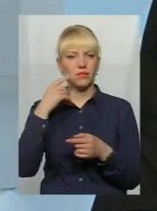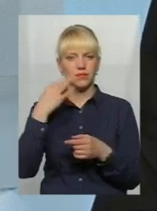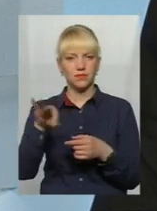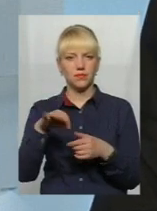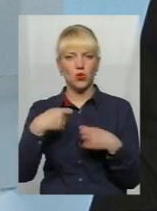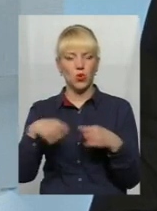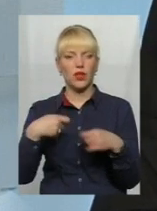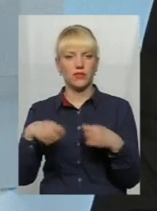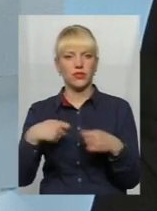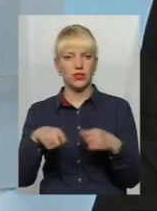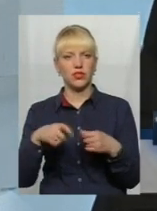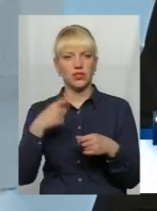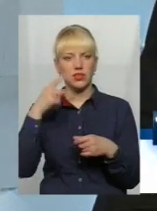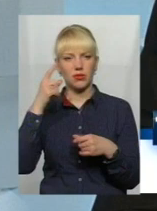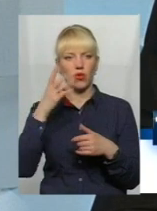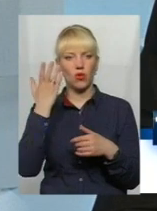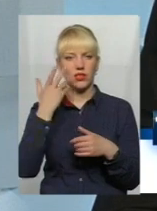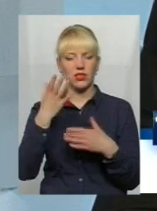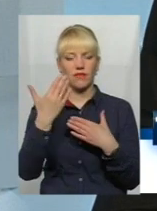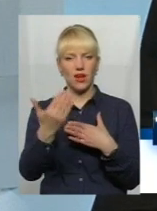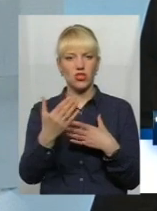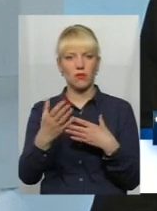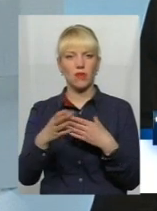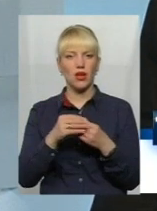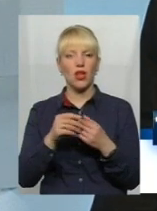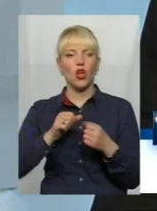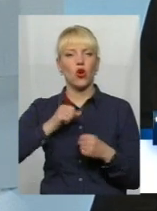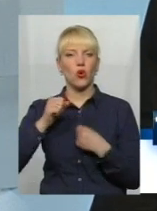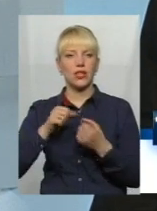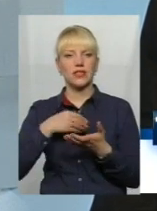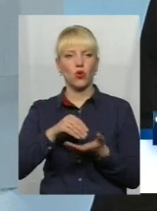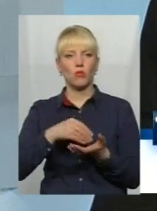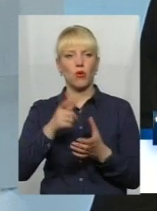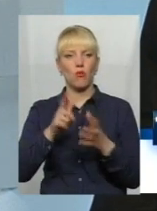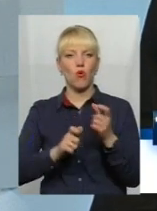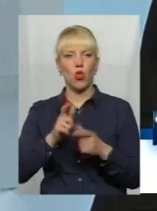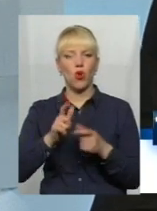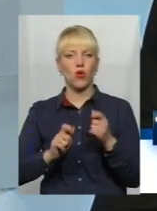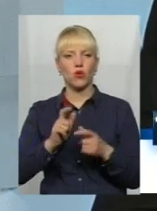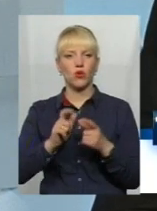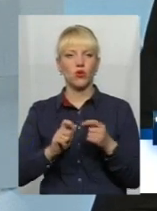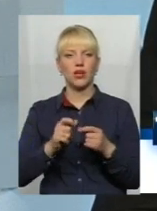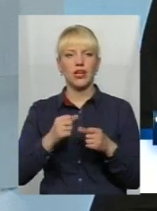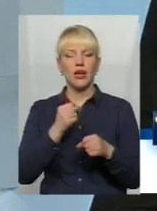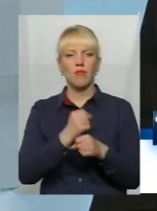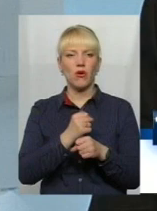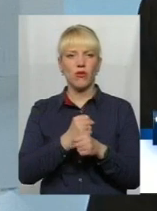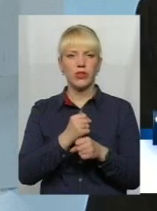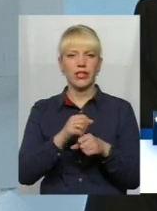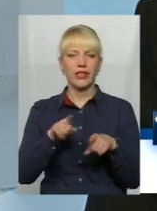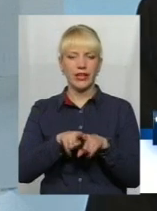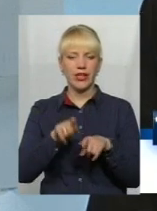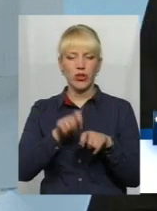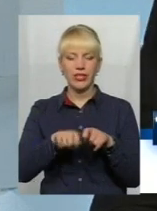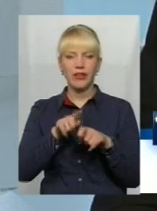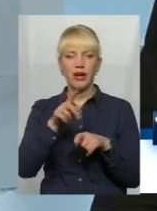продавці. Ми колись з вашими колегами рік назад робили, закуповували молоко на стихійному ринку дослідження, проводили. Там 30%